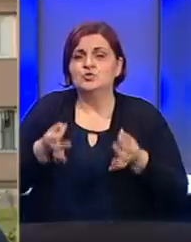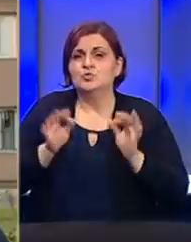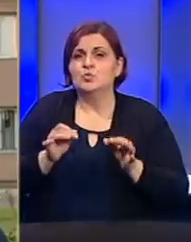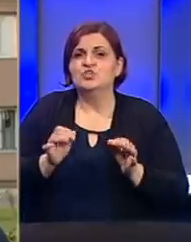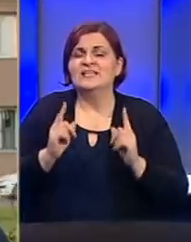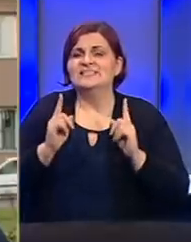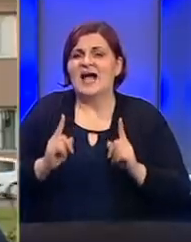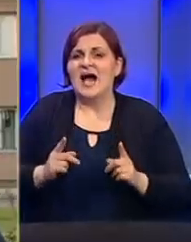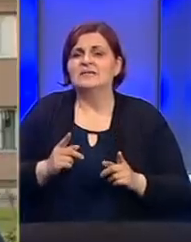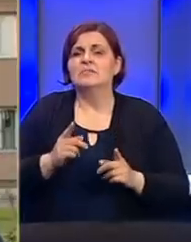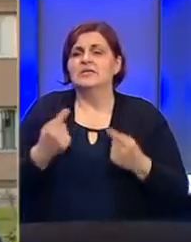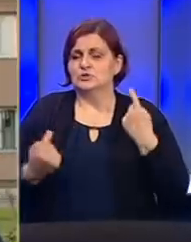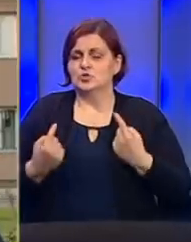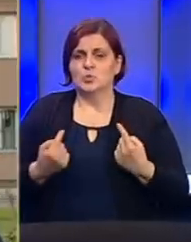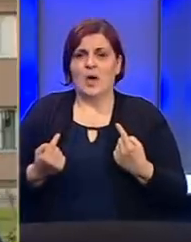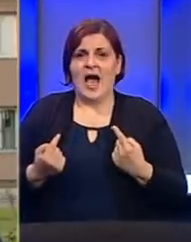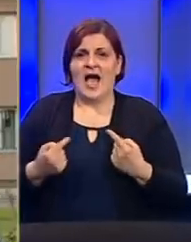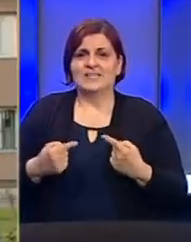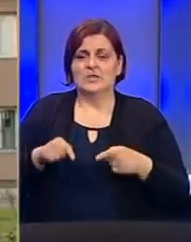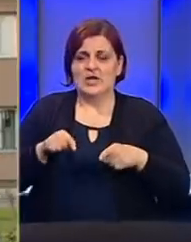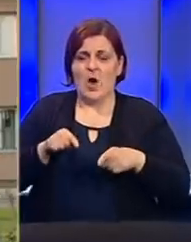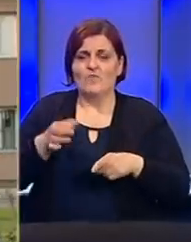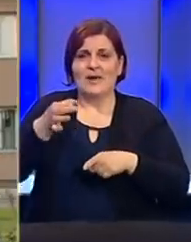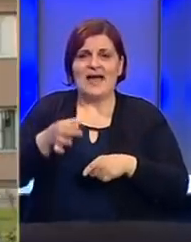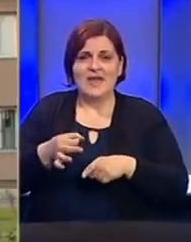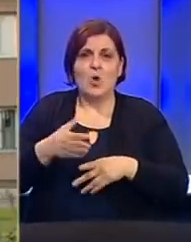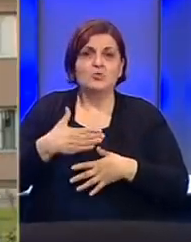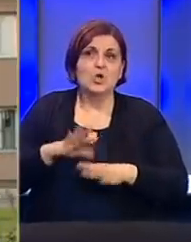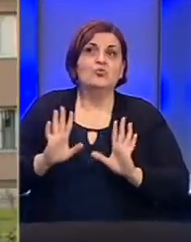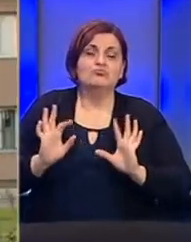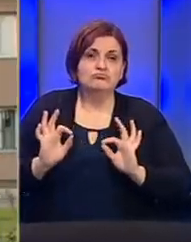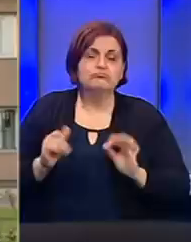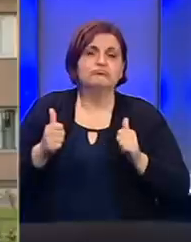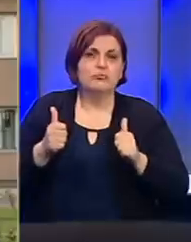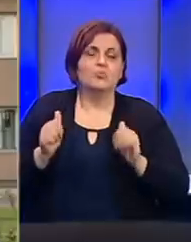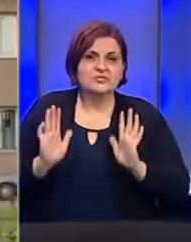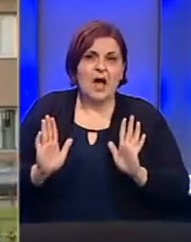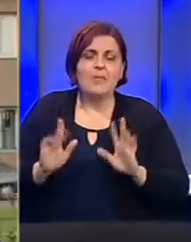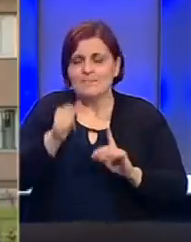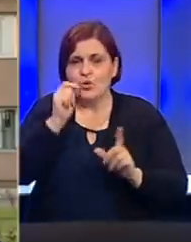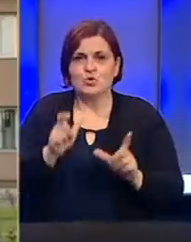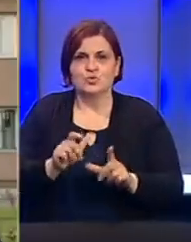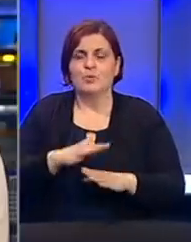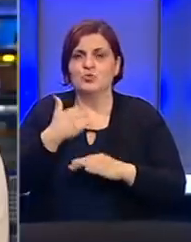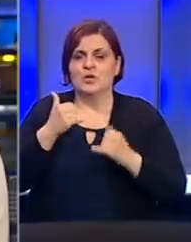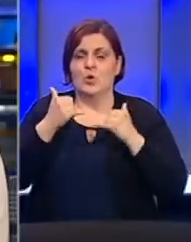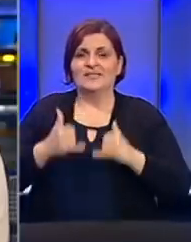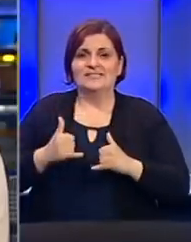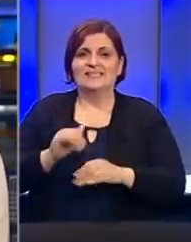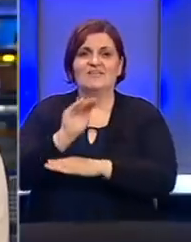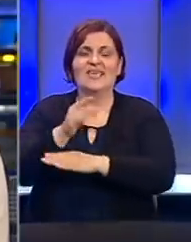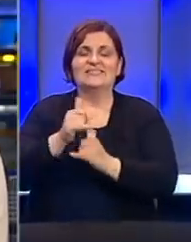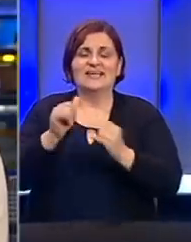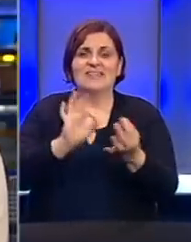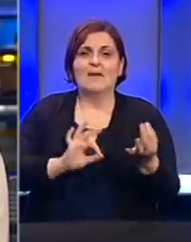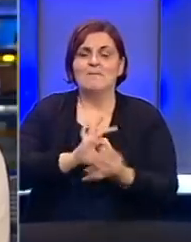stanje, odnosno epidemiološku situaciju na novo Zajničko-doborskog kantona ocijenju kao stabilnu i pod kontrolom. Toliko za ovo javljanje